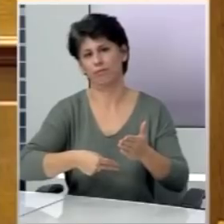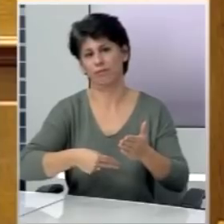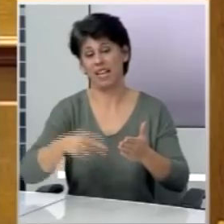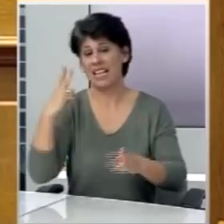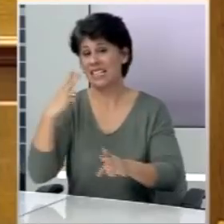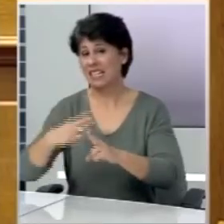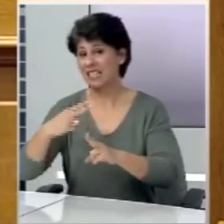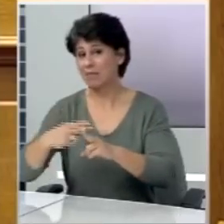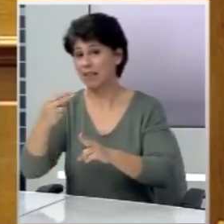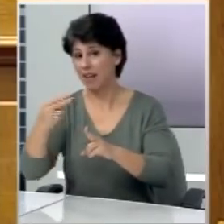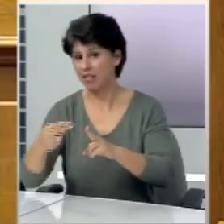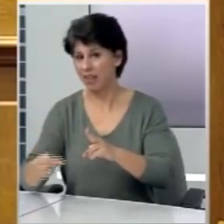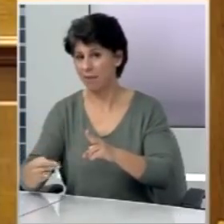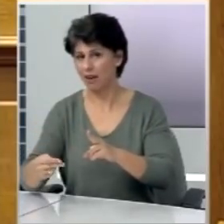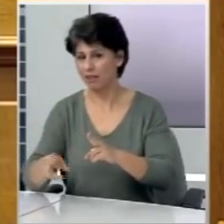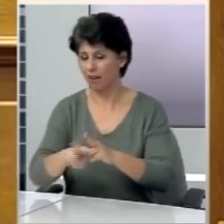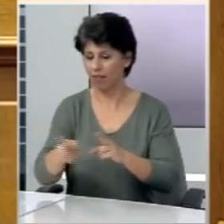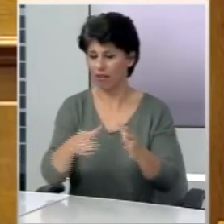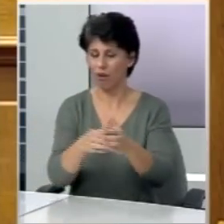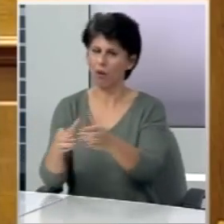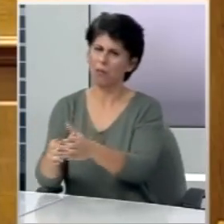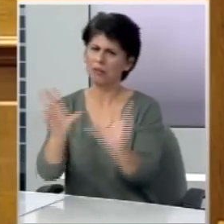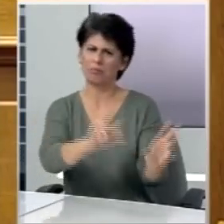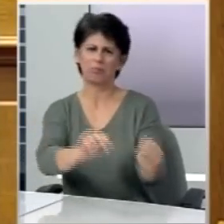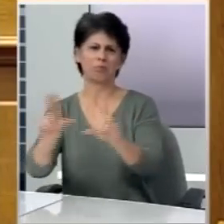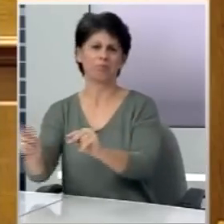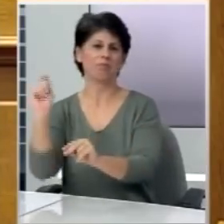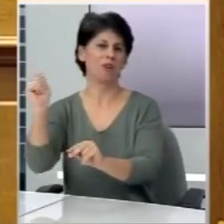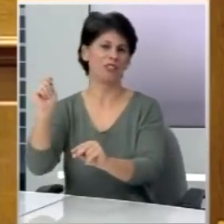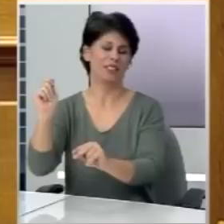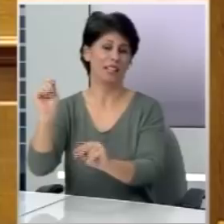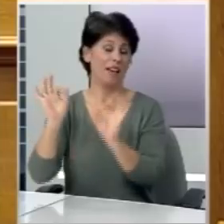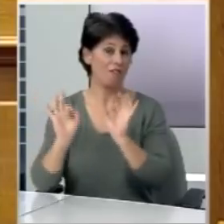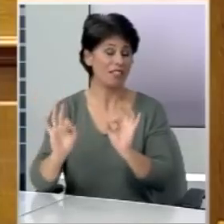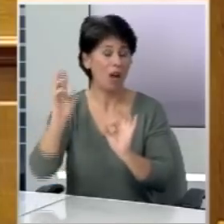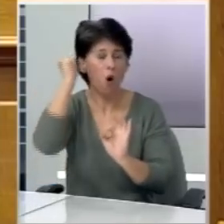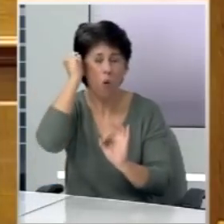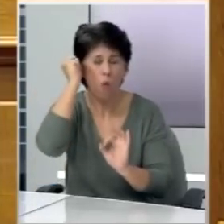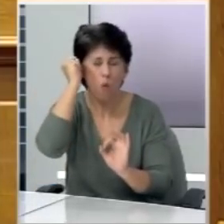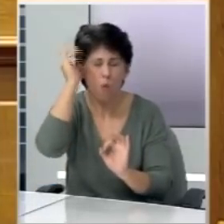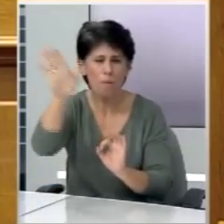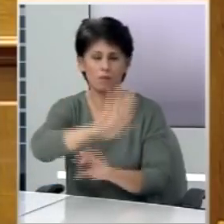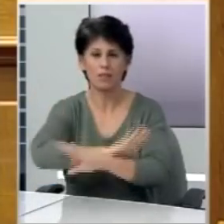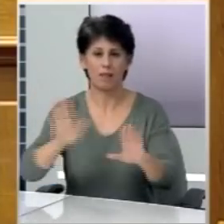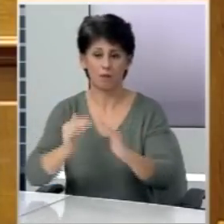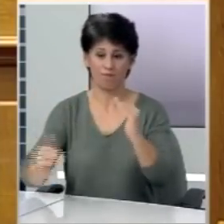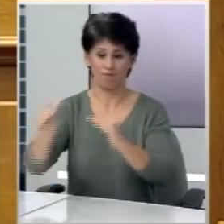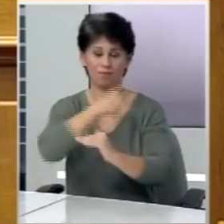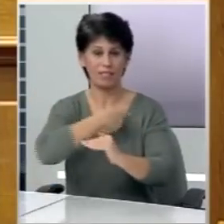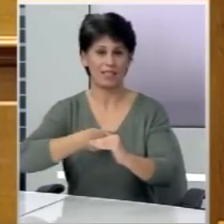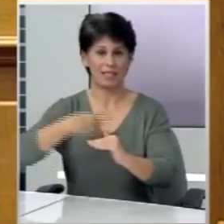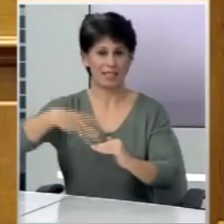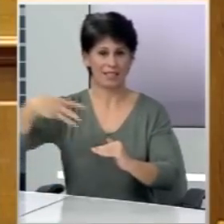στα κρίσιμα ζητήματα έχετε παρόμοια πολιτική. Ούτε κατά διάνοια πιστεύουμε πως την ηγεσία του ΣΥΡΙΖΑ